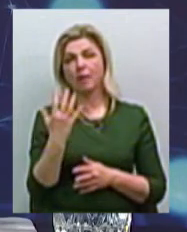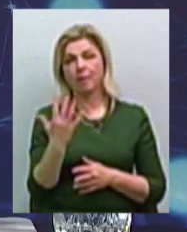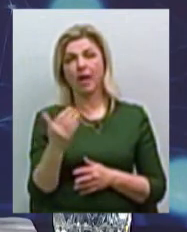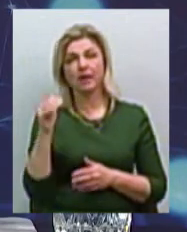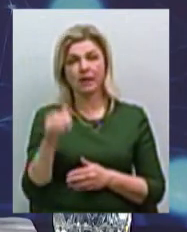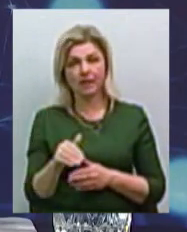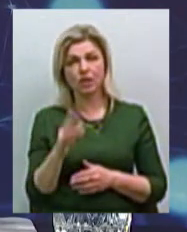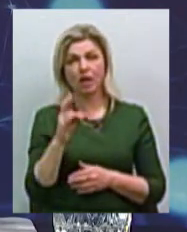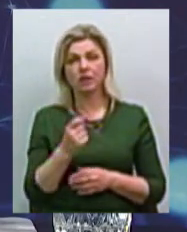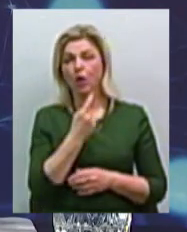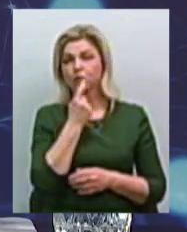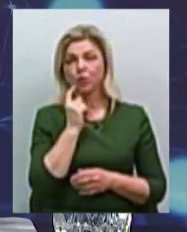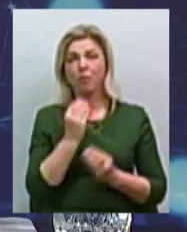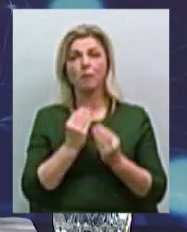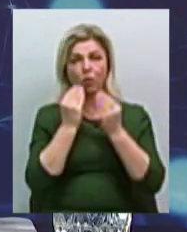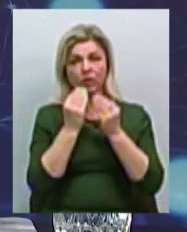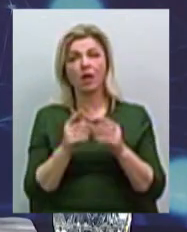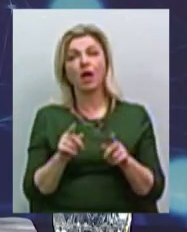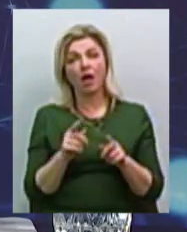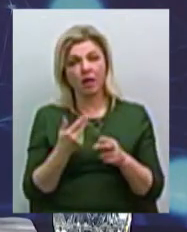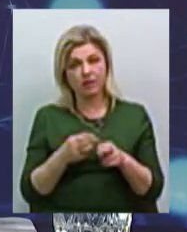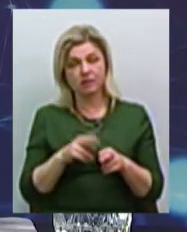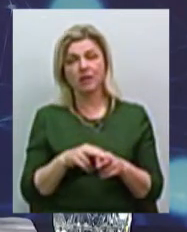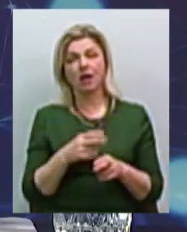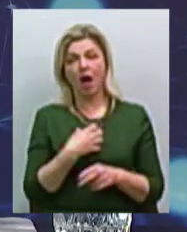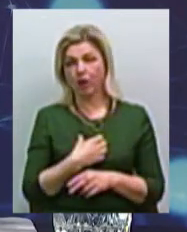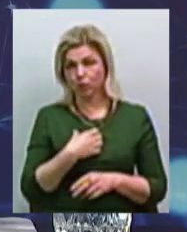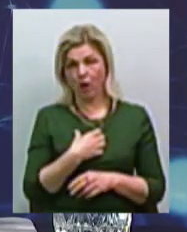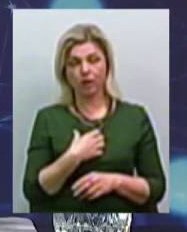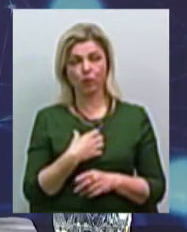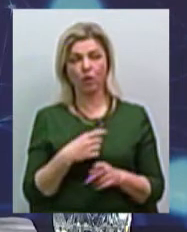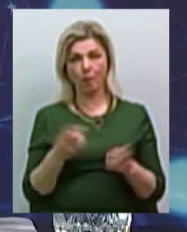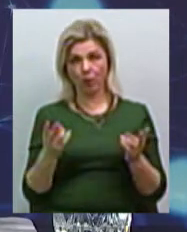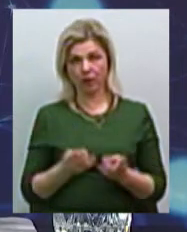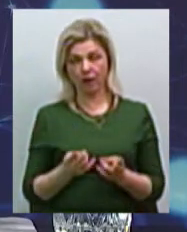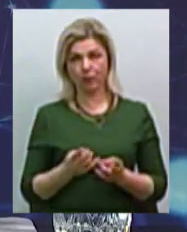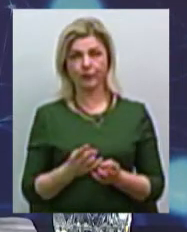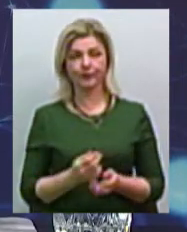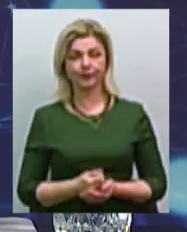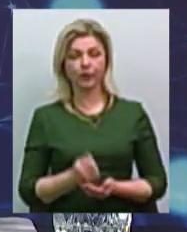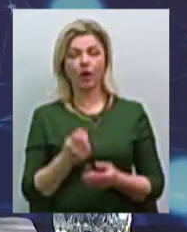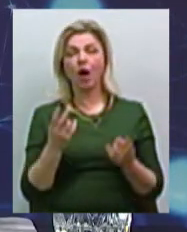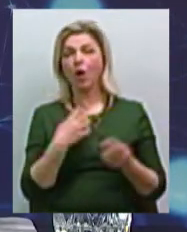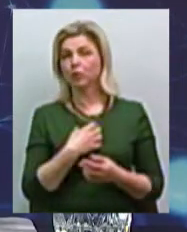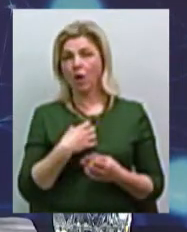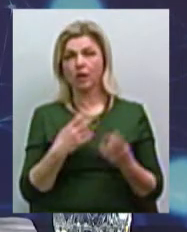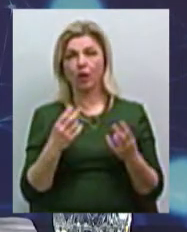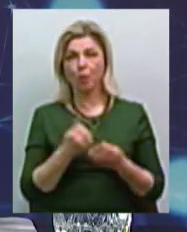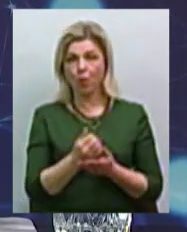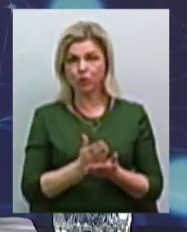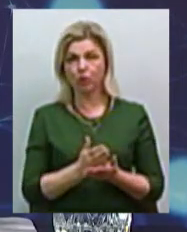на зубопротезування. Звичайно, це також є досить актуальною такою потребою, актуальною послугою, ці заходи